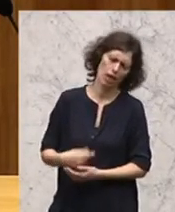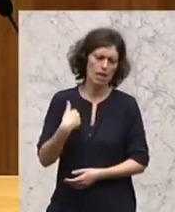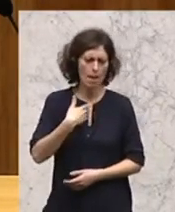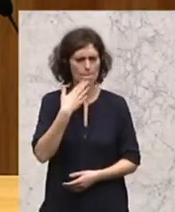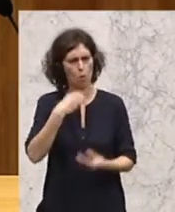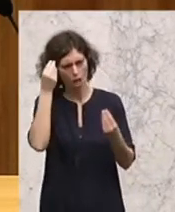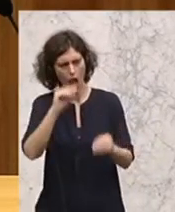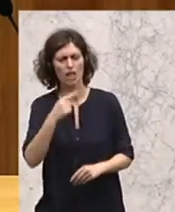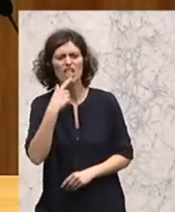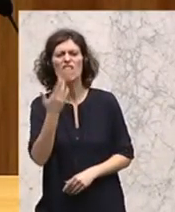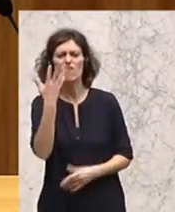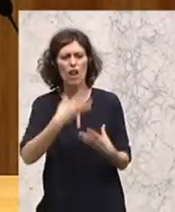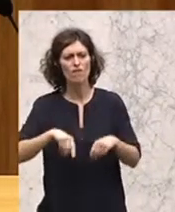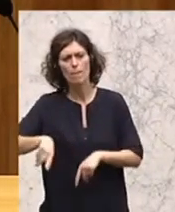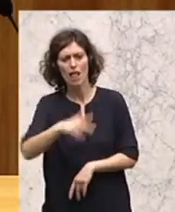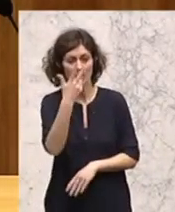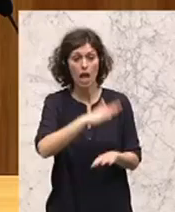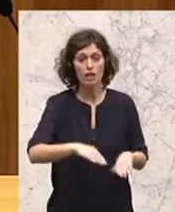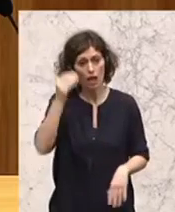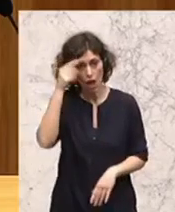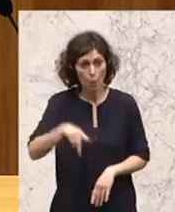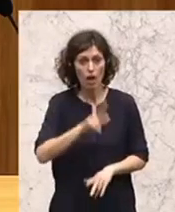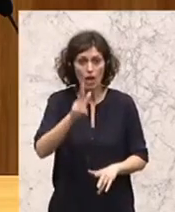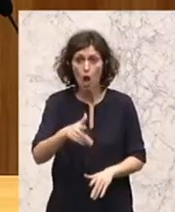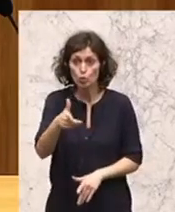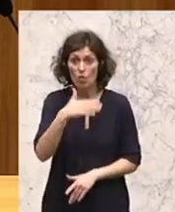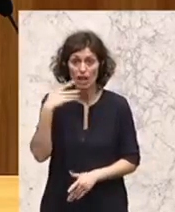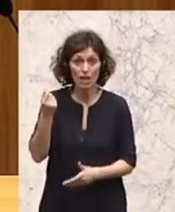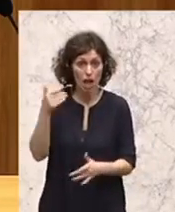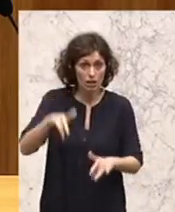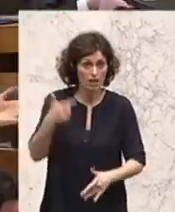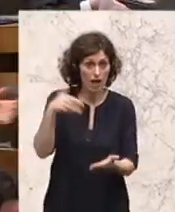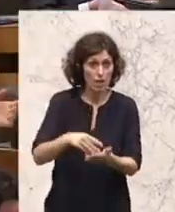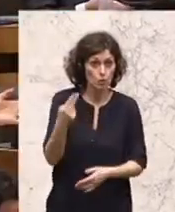ehrlichweise fragen, wie viele Familien mit drei Kindern glauben, sie können sowieso viel Geld verfügen.